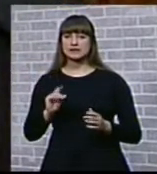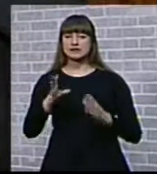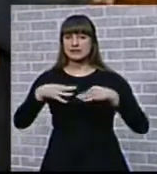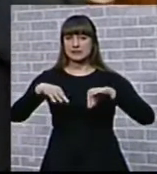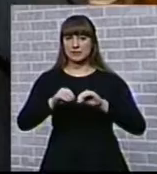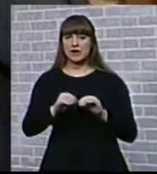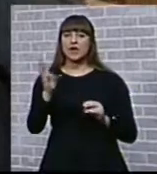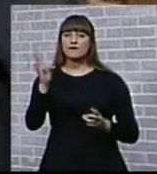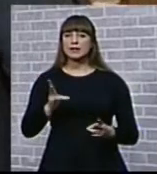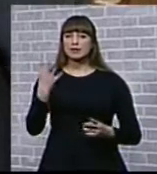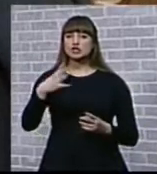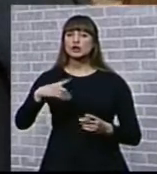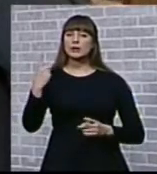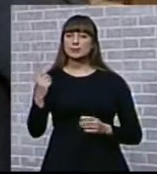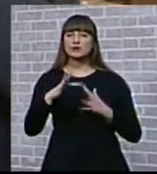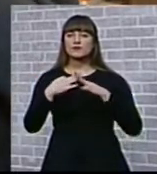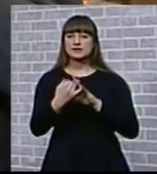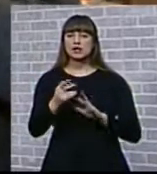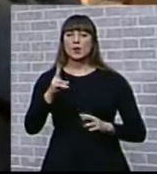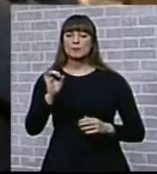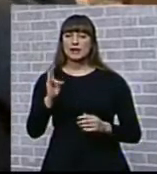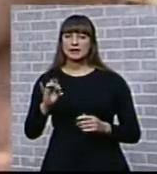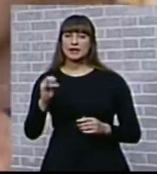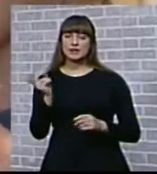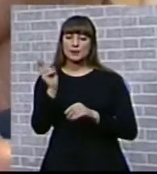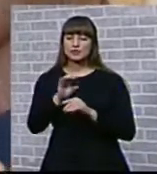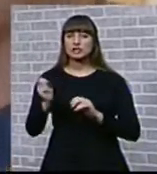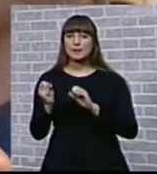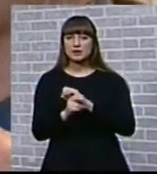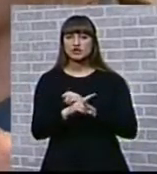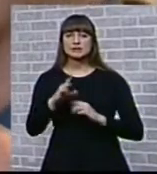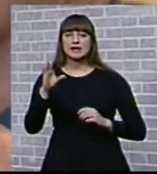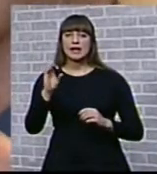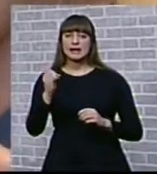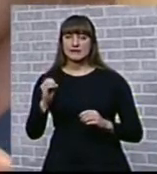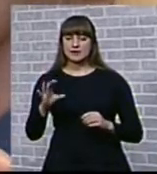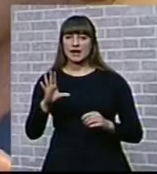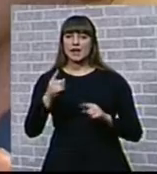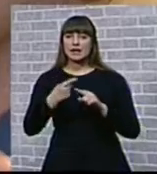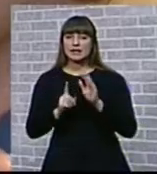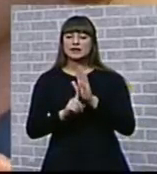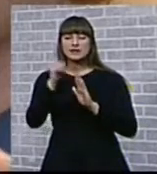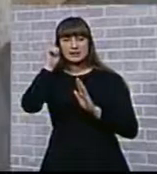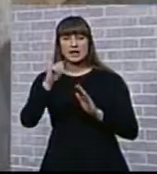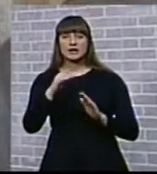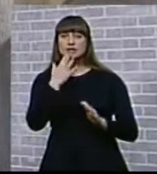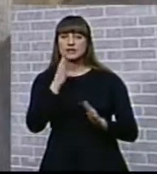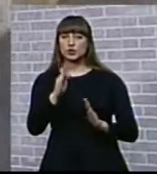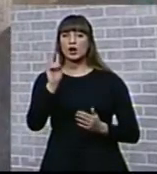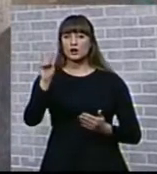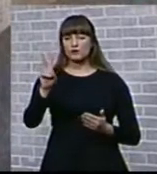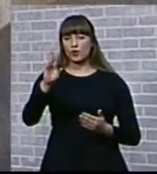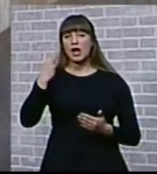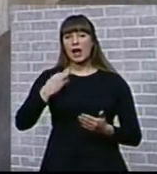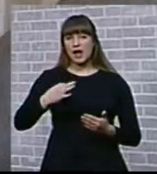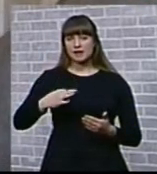В ноябре 41-го в село Благодатно на Днепропетровщине пришли беженцы-евреи. Их национальность знали только двое – отец и сын